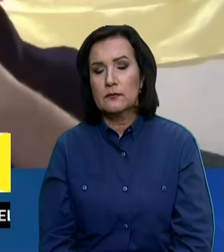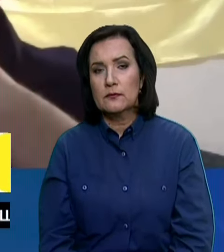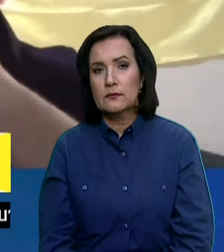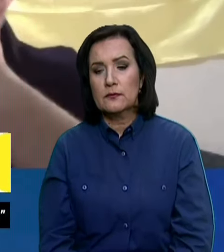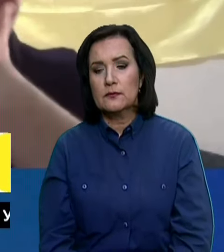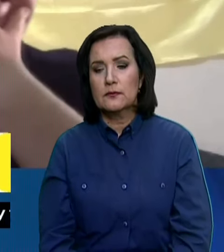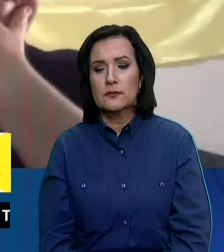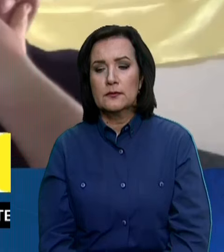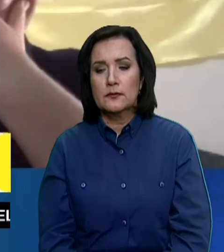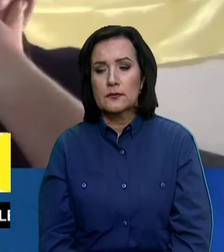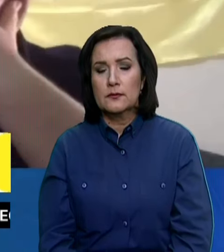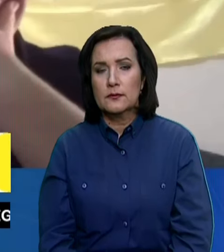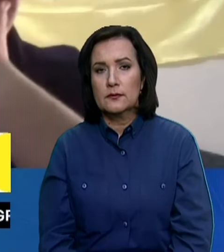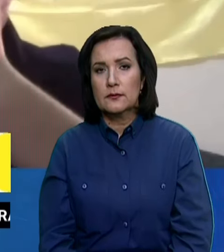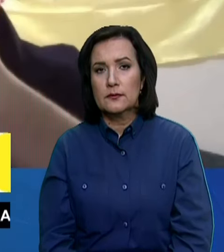Бачите,